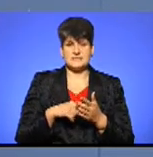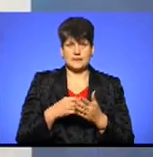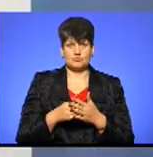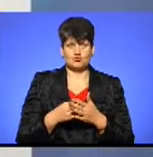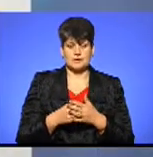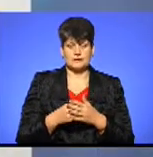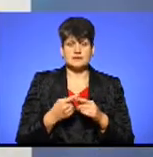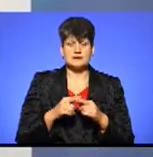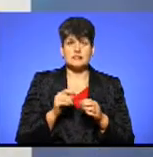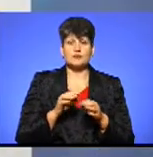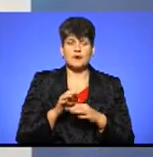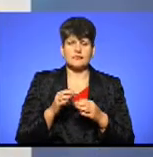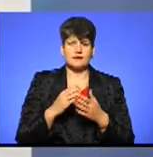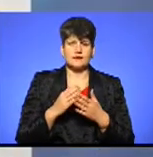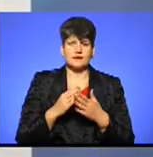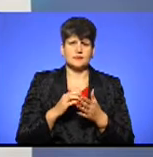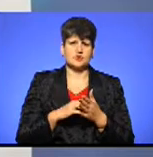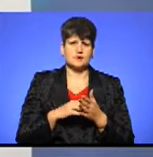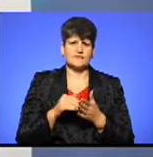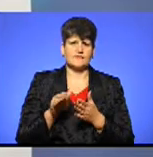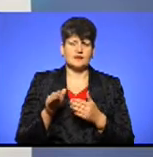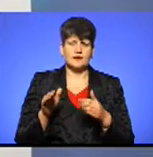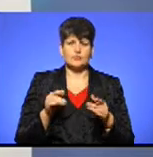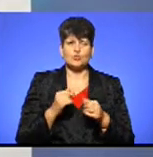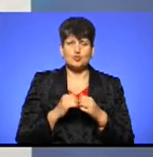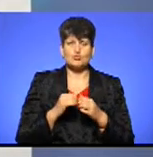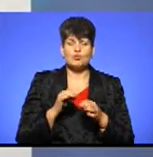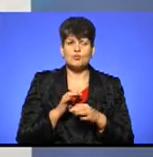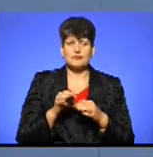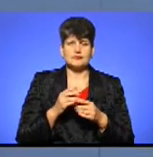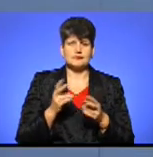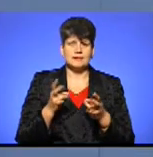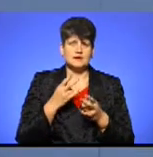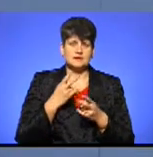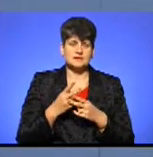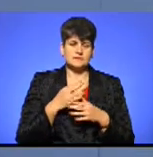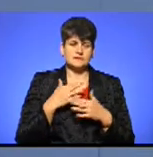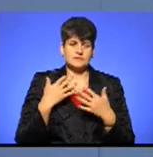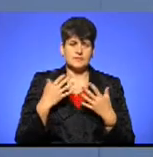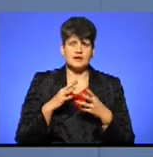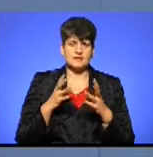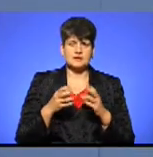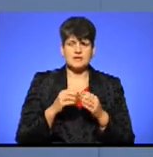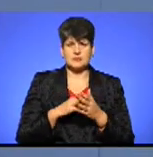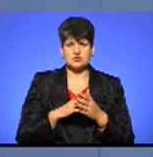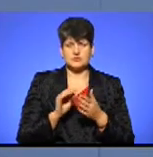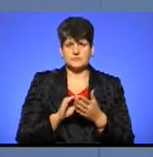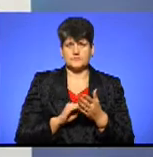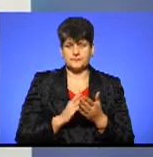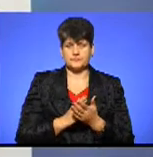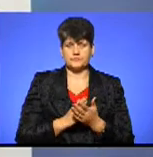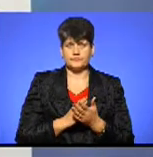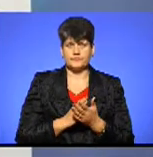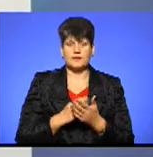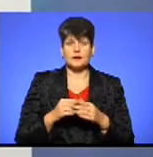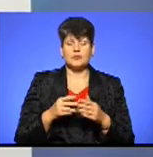Таких проєктів, насправді, є причини відхилення. По кожному проєкту треба дивитися окремо, але загальні причини я, в принципі, описала. От, власне, пропоную